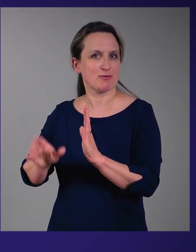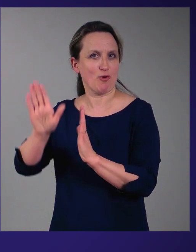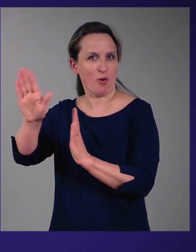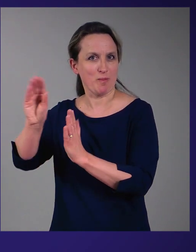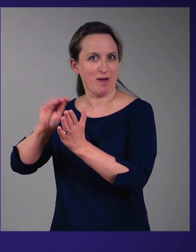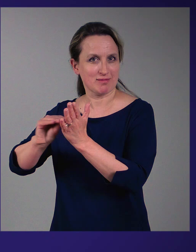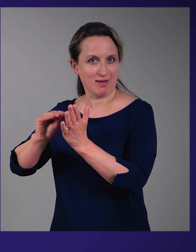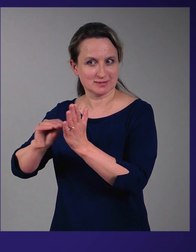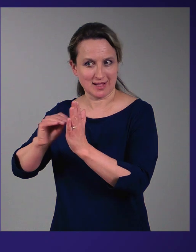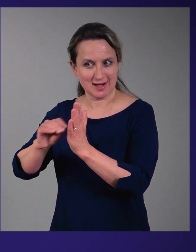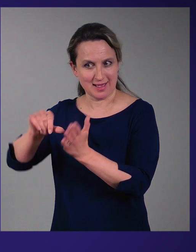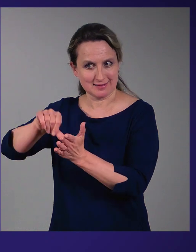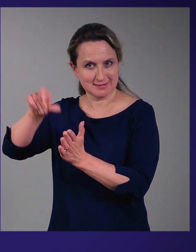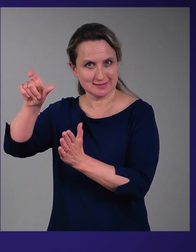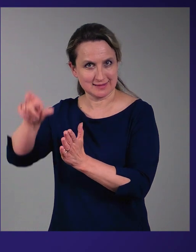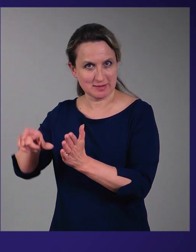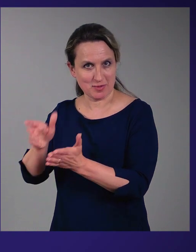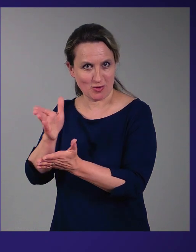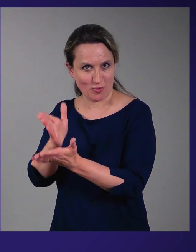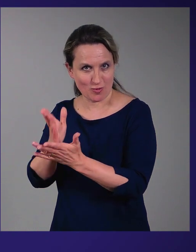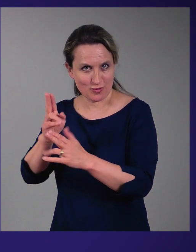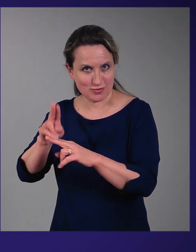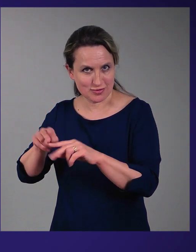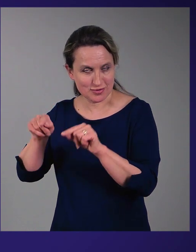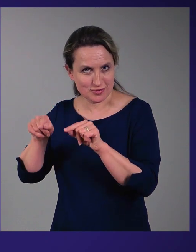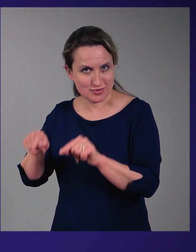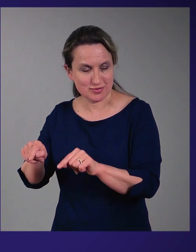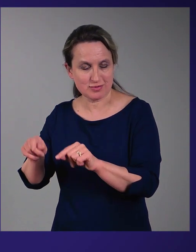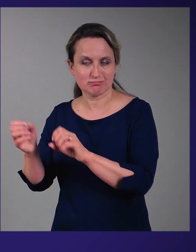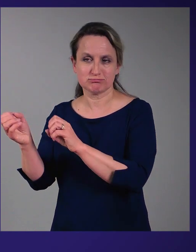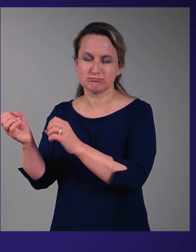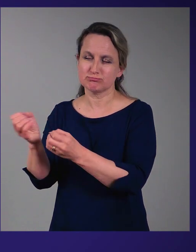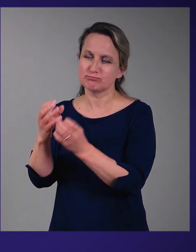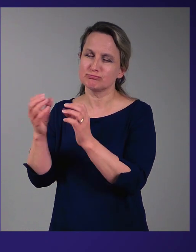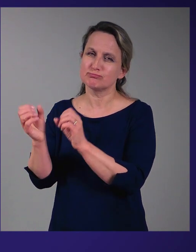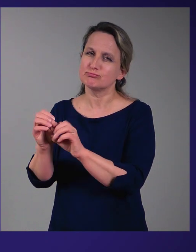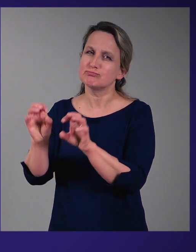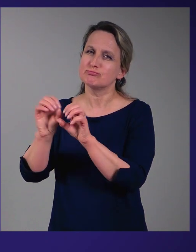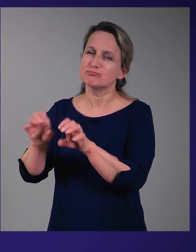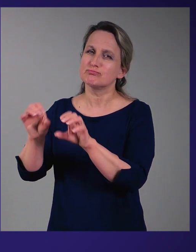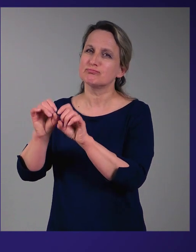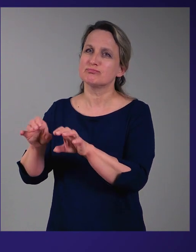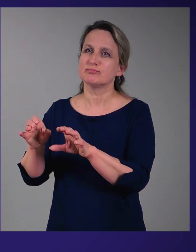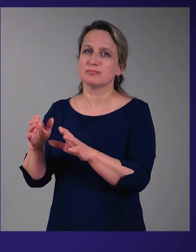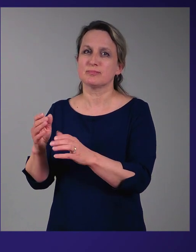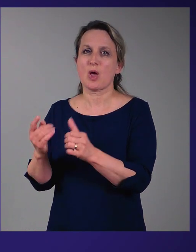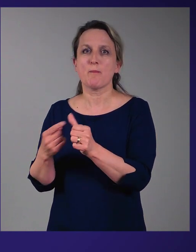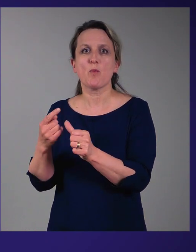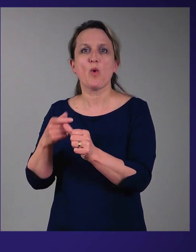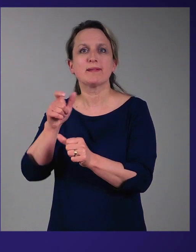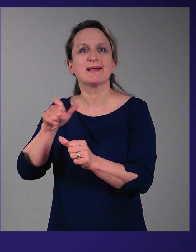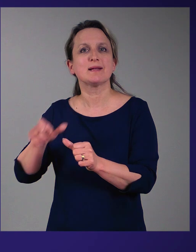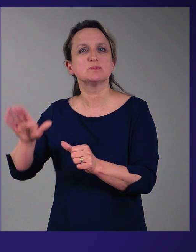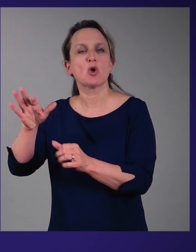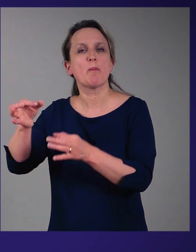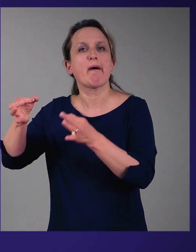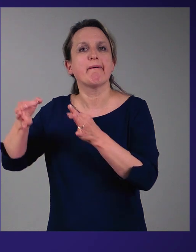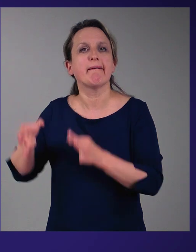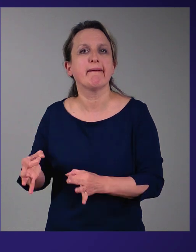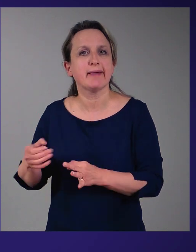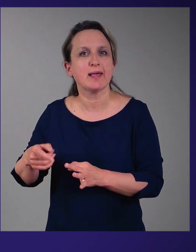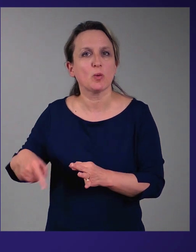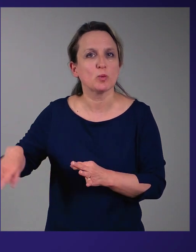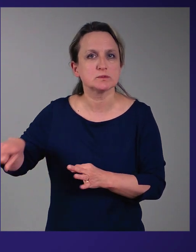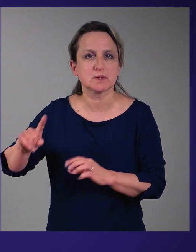on inimene, kes vaatab seda võibolla puetega inimeste